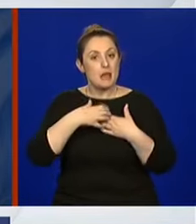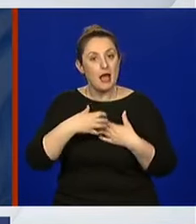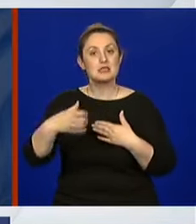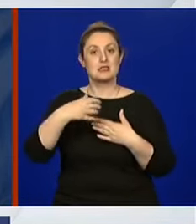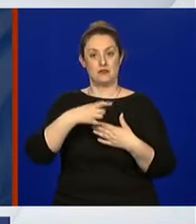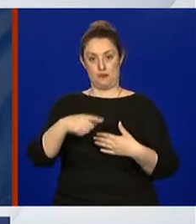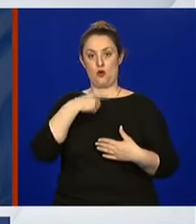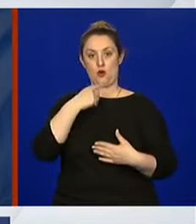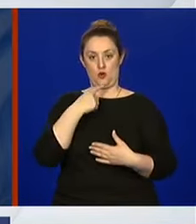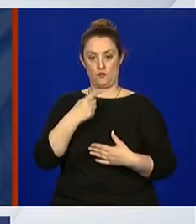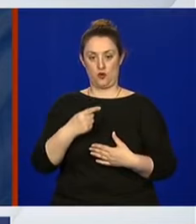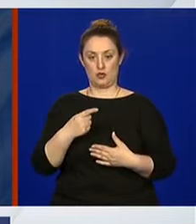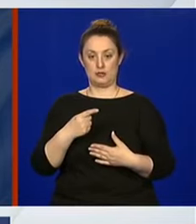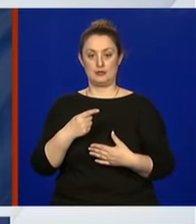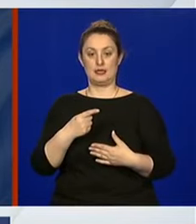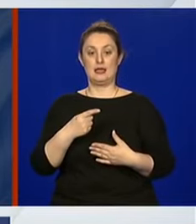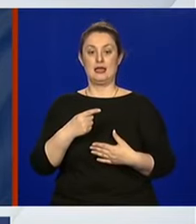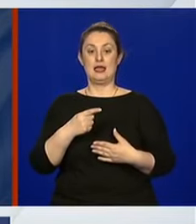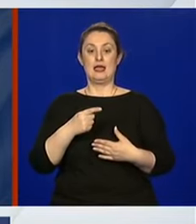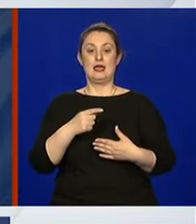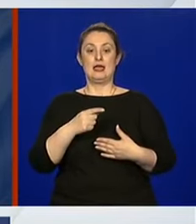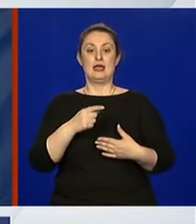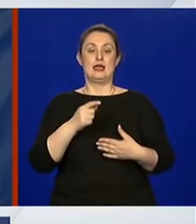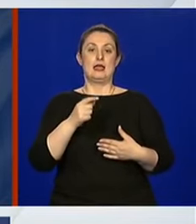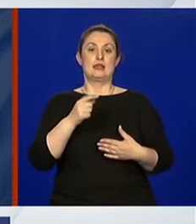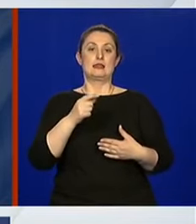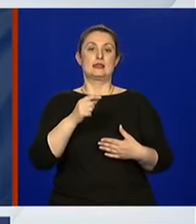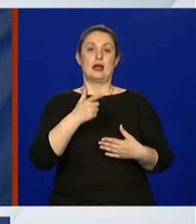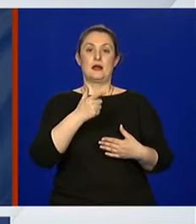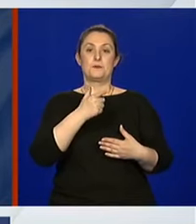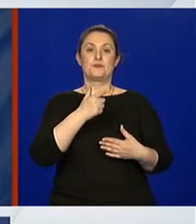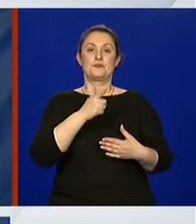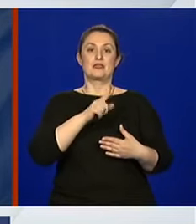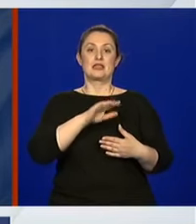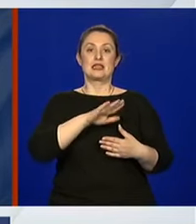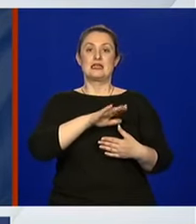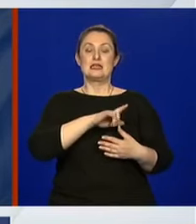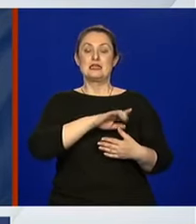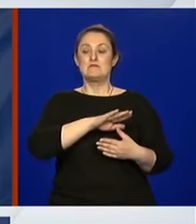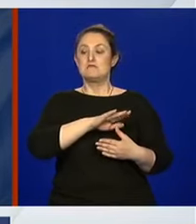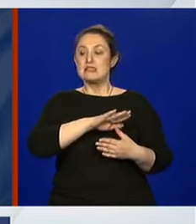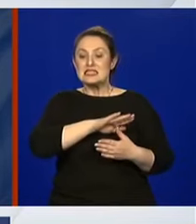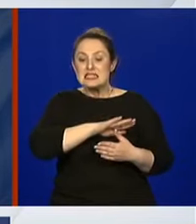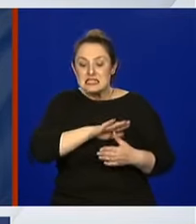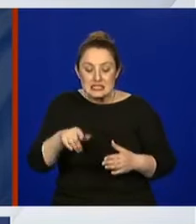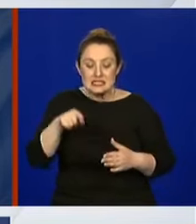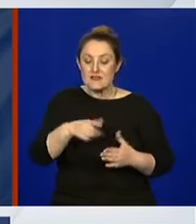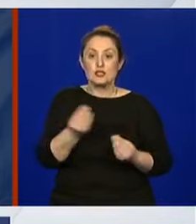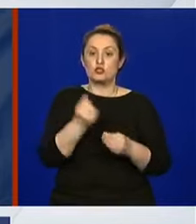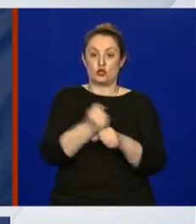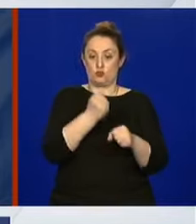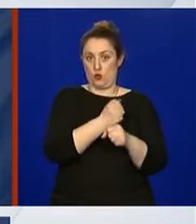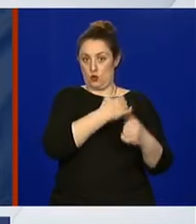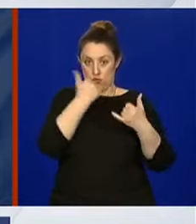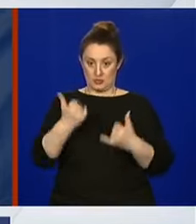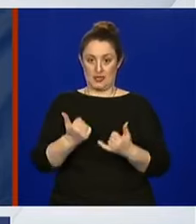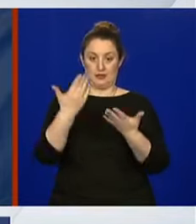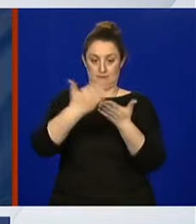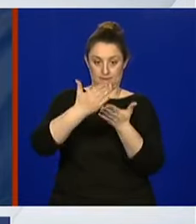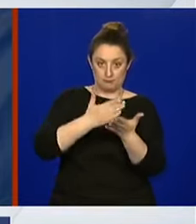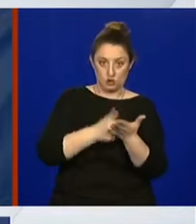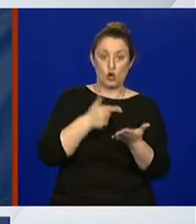zapravo uspjeh svih ovih mjera i uspjeh ako hoćete i u